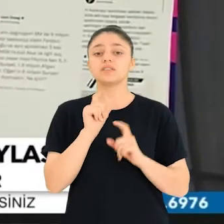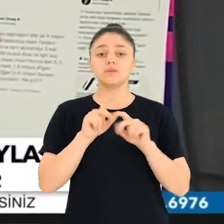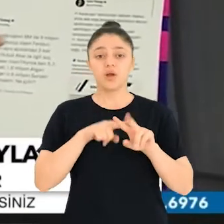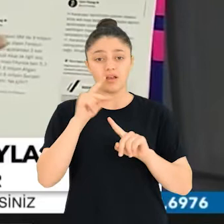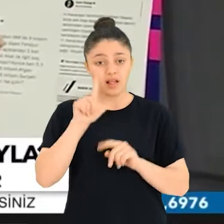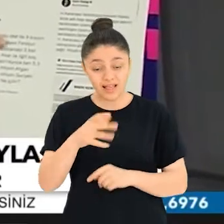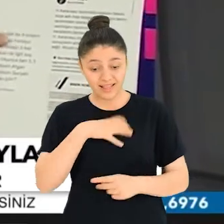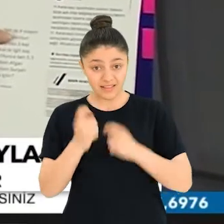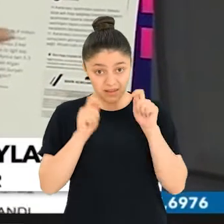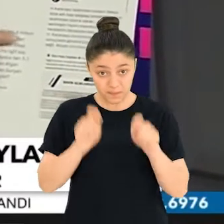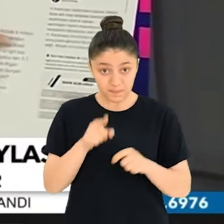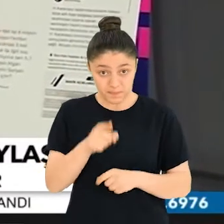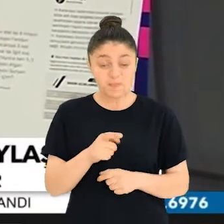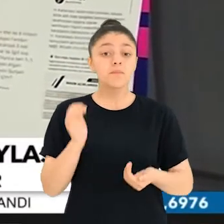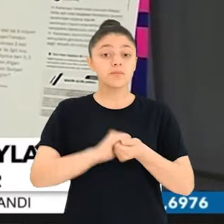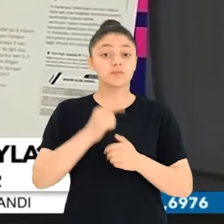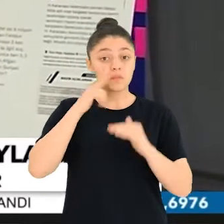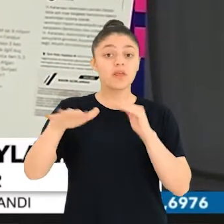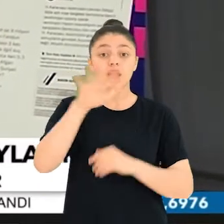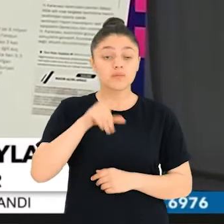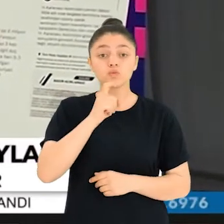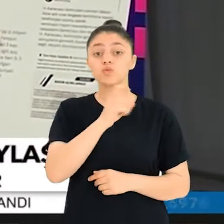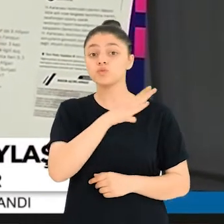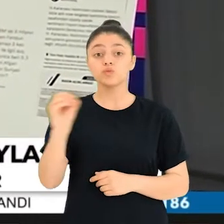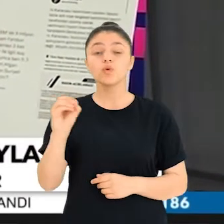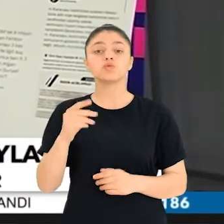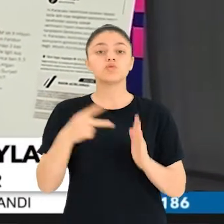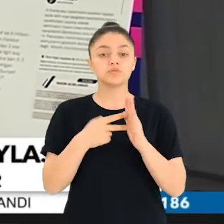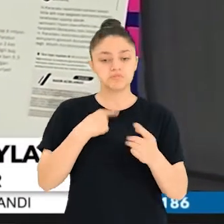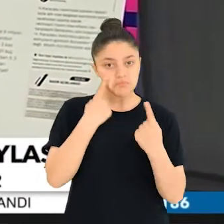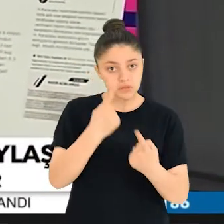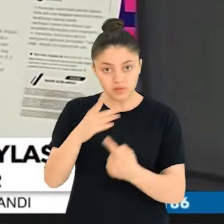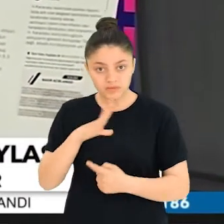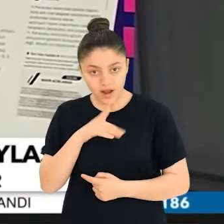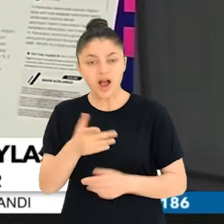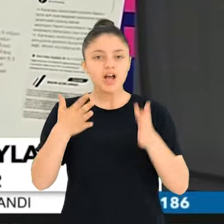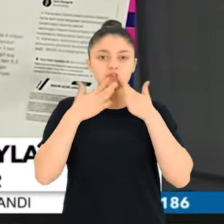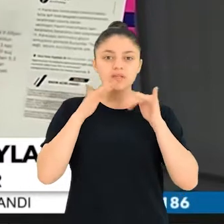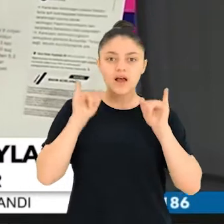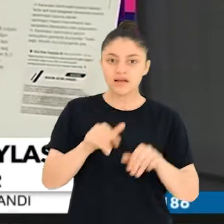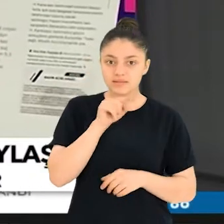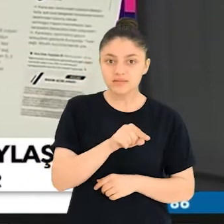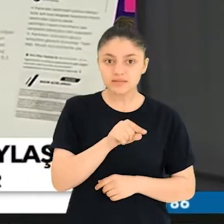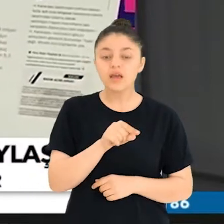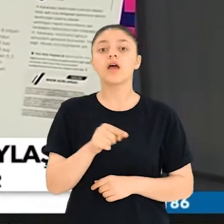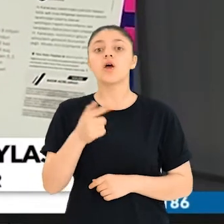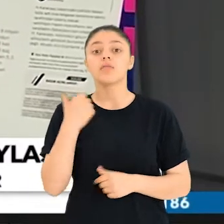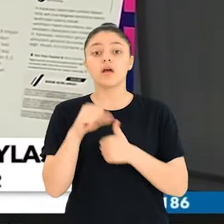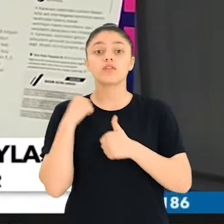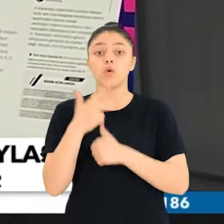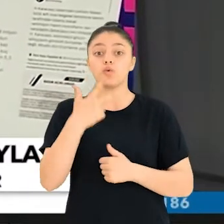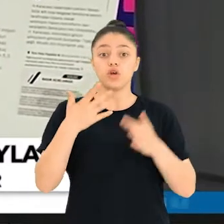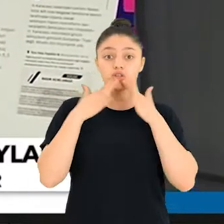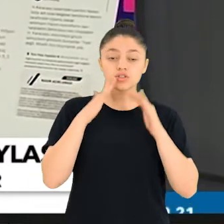İsmail elindeymişken BM'de 9 milyon Suriyeli'yi besliyoruz diyen Feridun Sinirlioğlu ve aynı açıklamayı bizim BM temsilcimiz. 3 kez